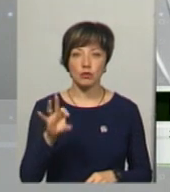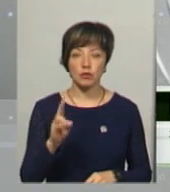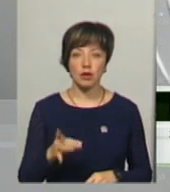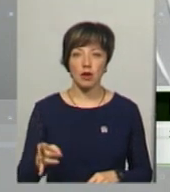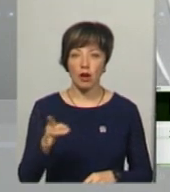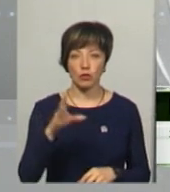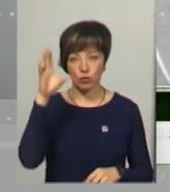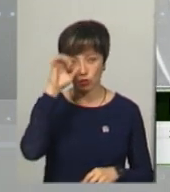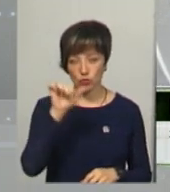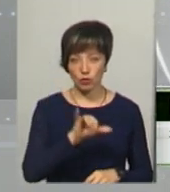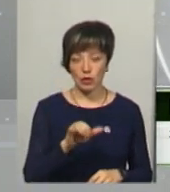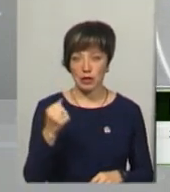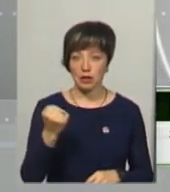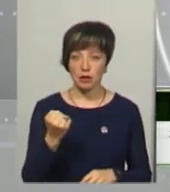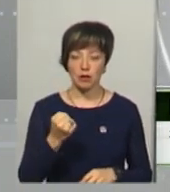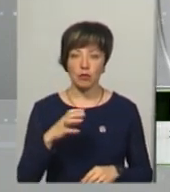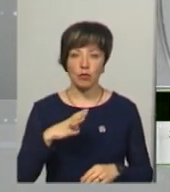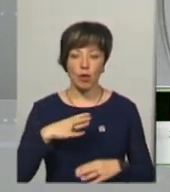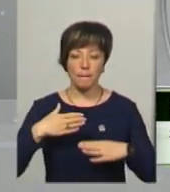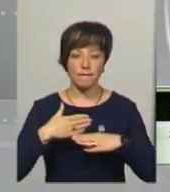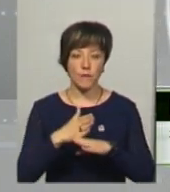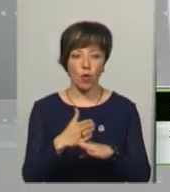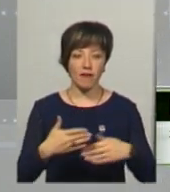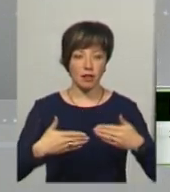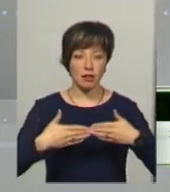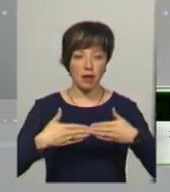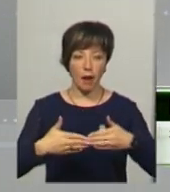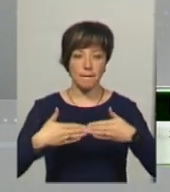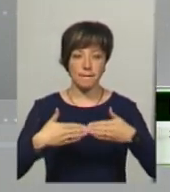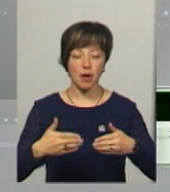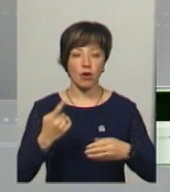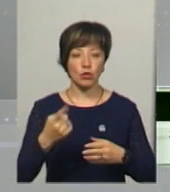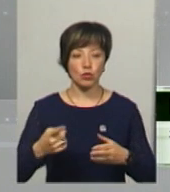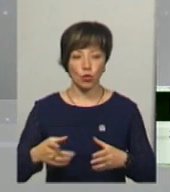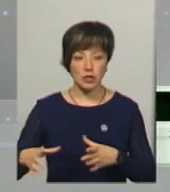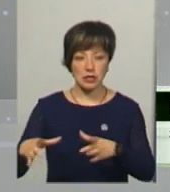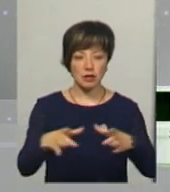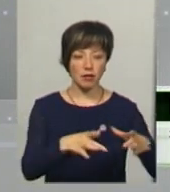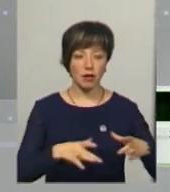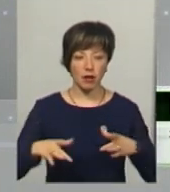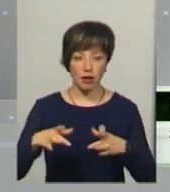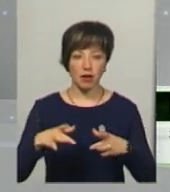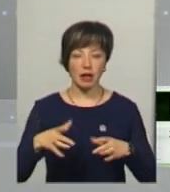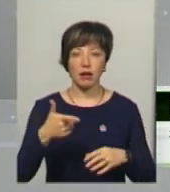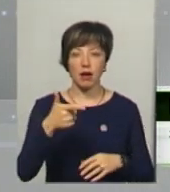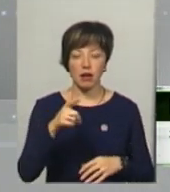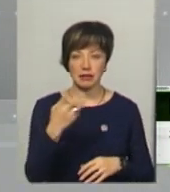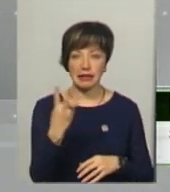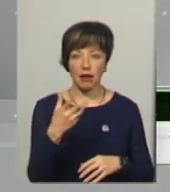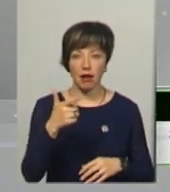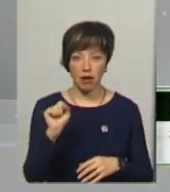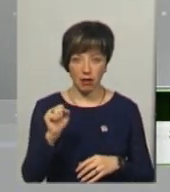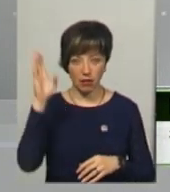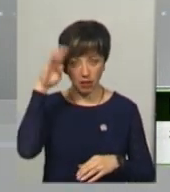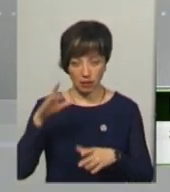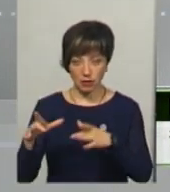на неділю був прорвана дамба одного ставка, Ставок був в три гектара, і в дійсності було